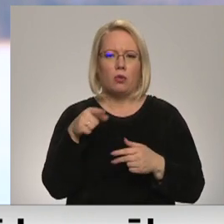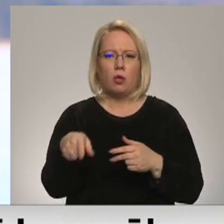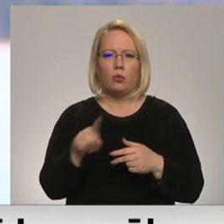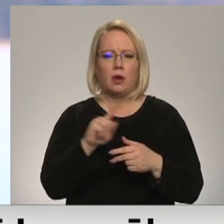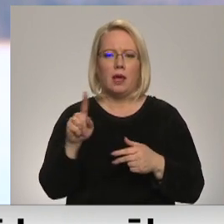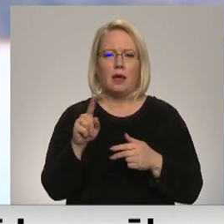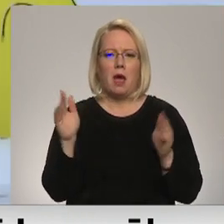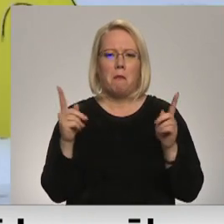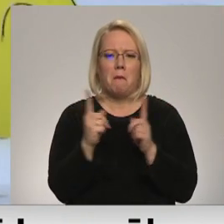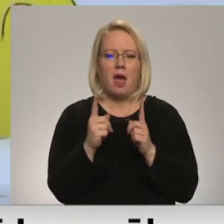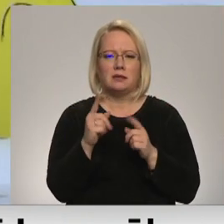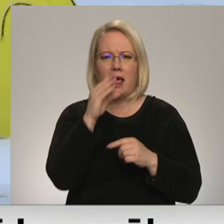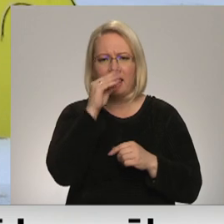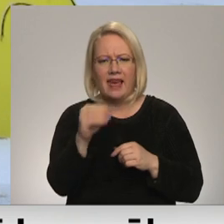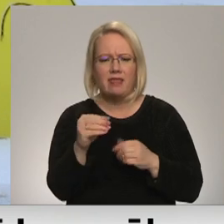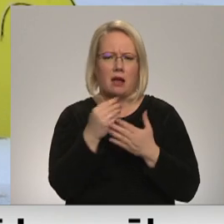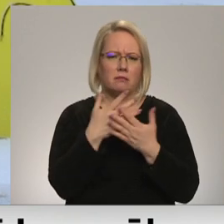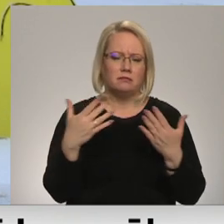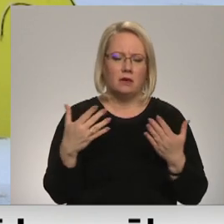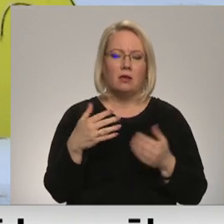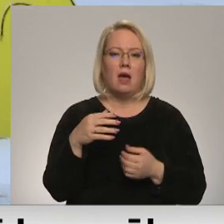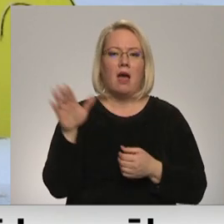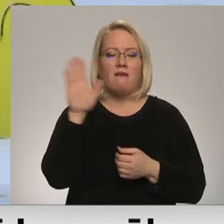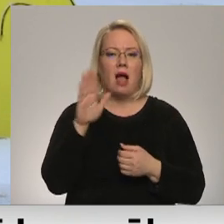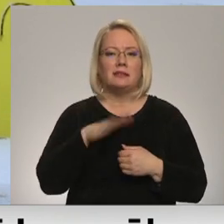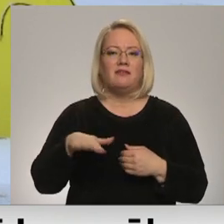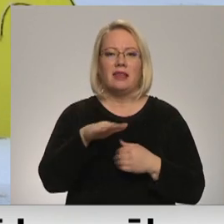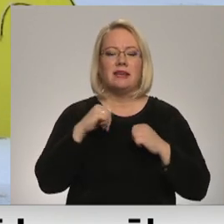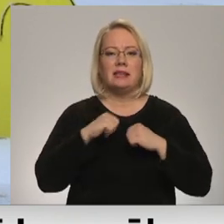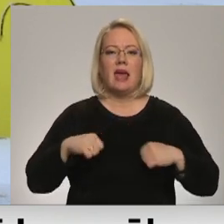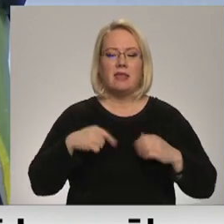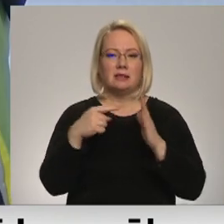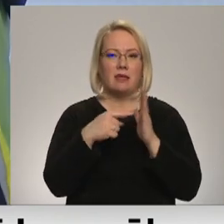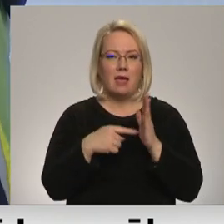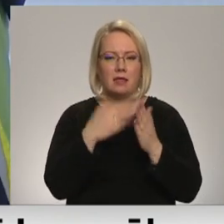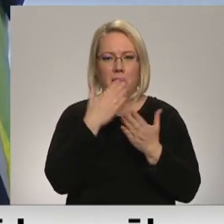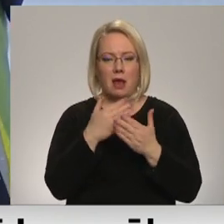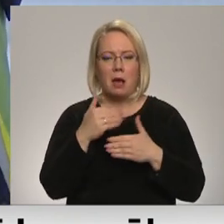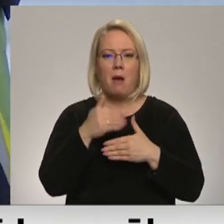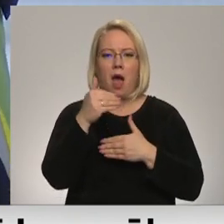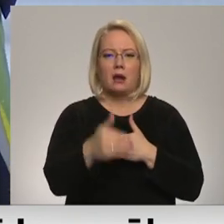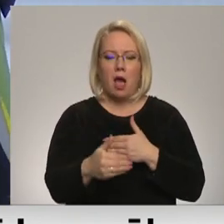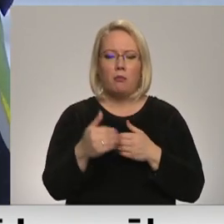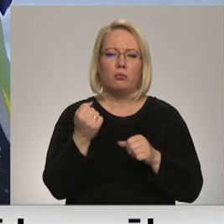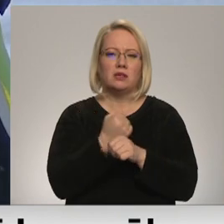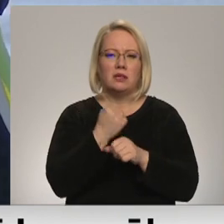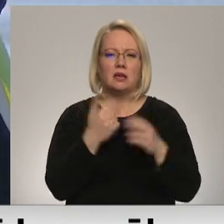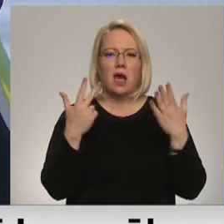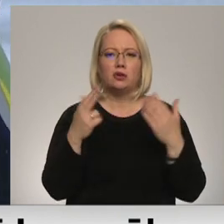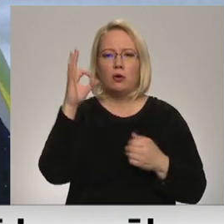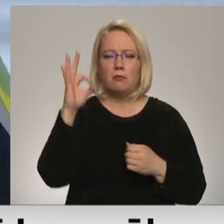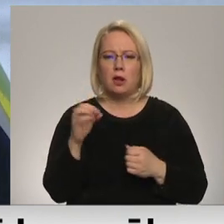tropiesies slumā. Valsts vidas dienesta dati liecina, ka šobrīd pārkāpumus izdara aptuveni 8% no makšķirniekiem.